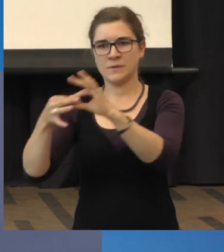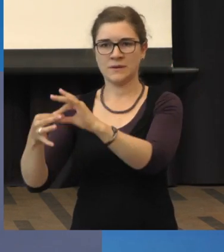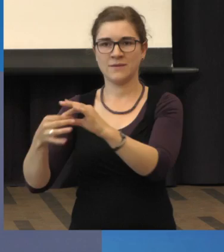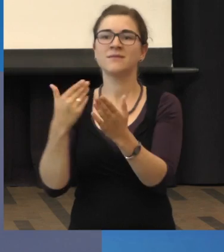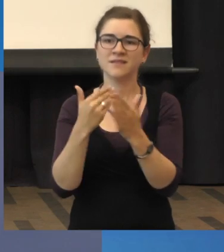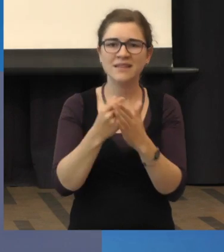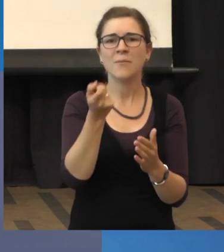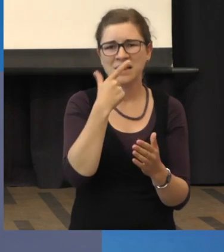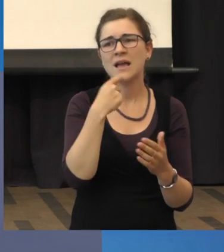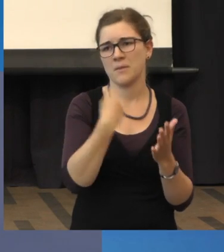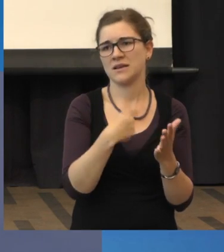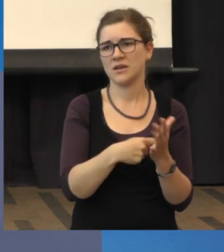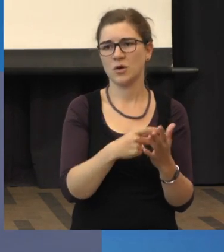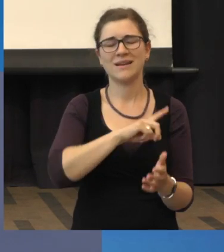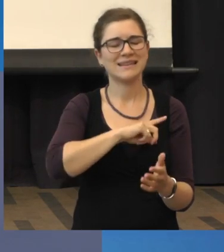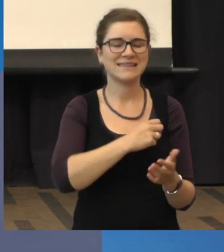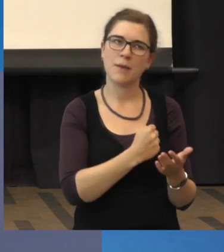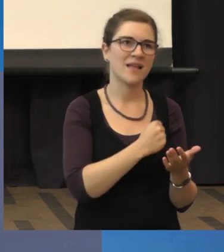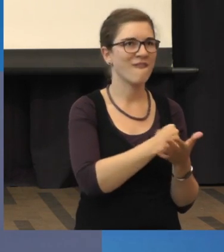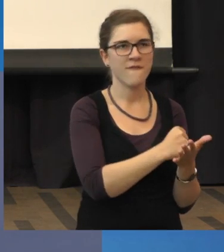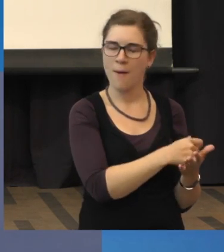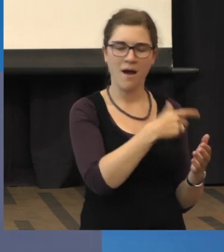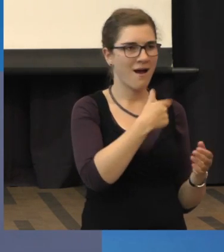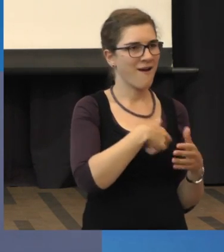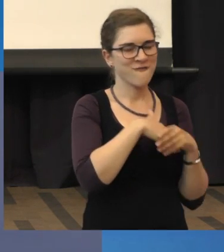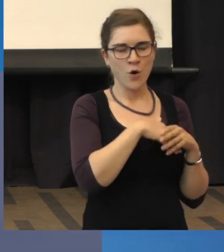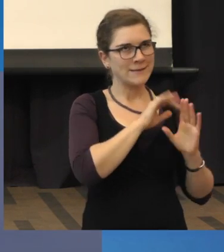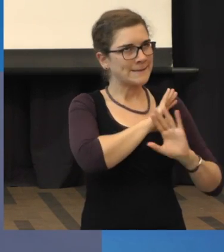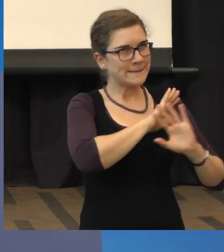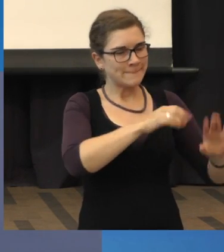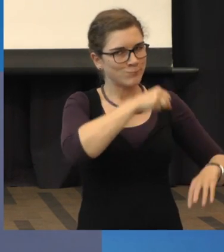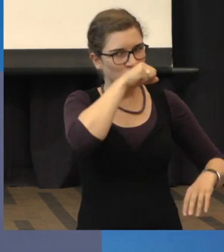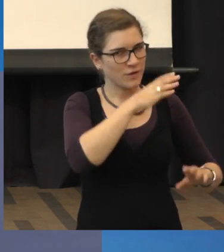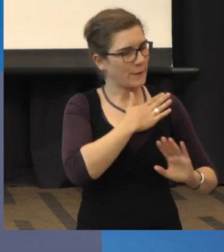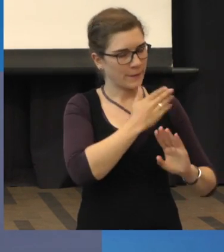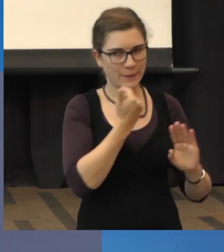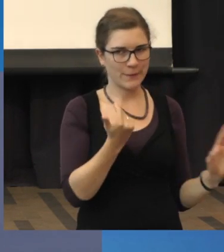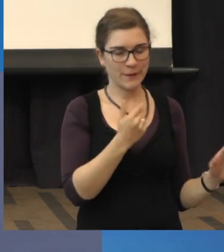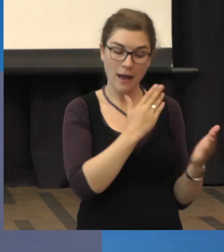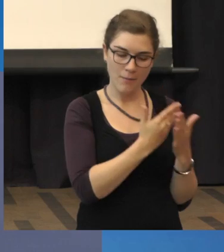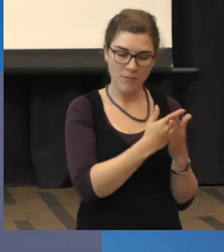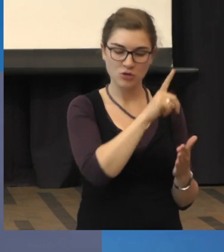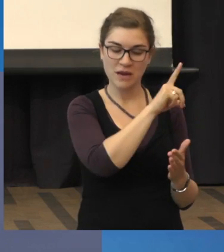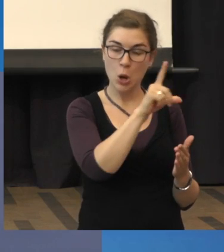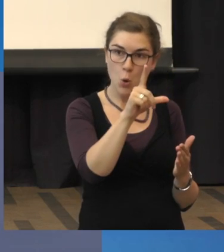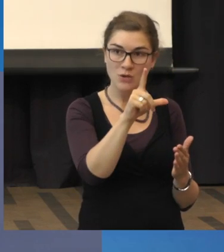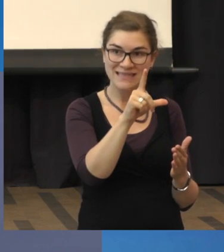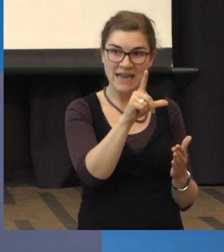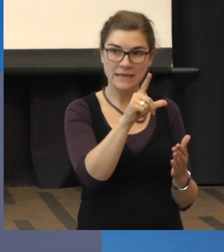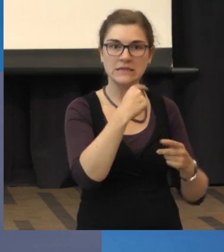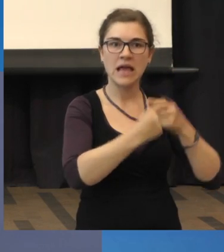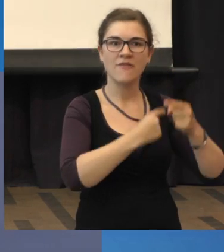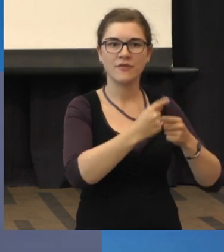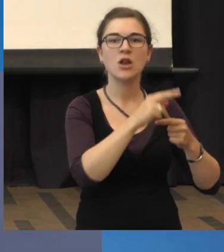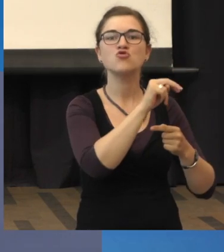so teuer machen. Also ich bin jetzt hier kein Pharmafreund, das muss man allerdings auch sagen. So eine Entwicklung wie Lucentis hat angeblich die